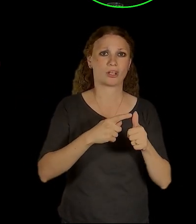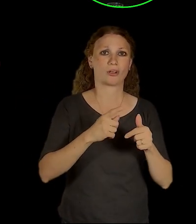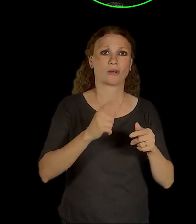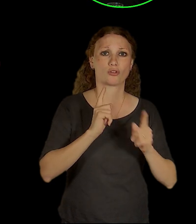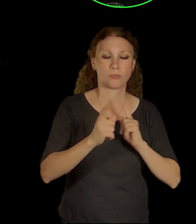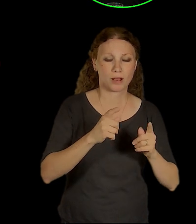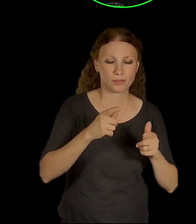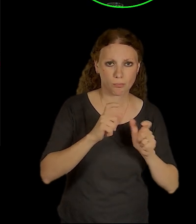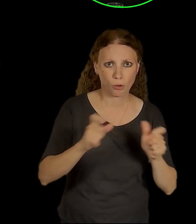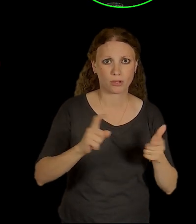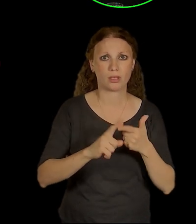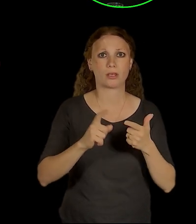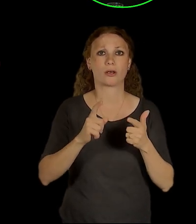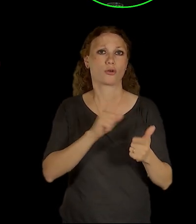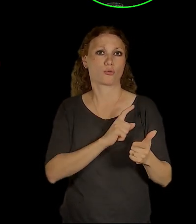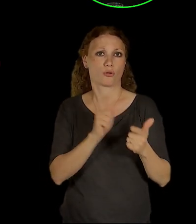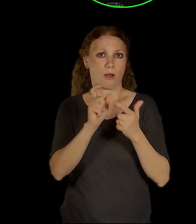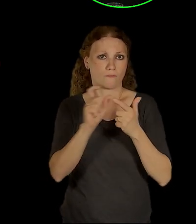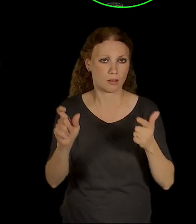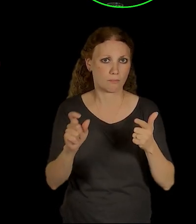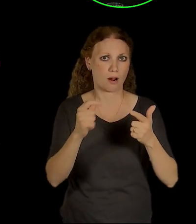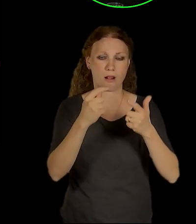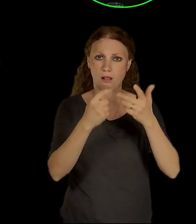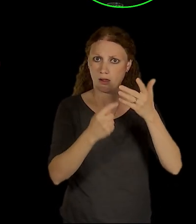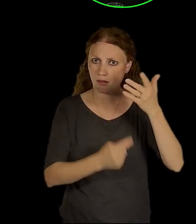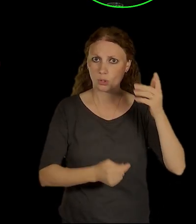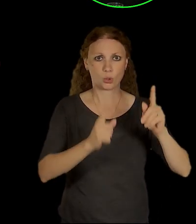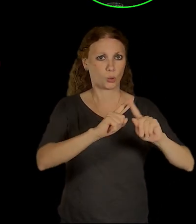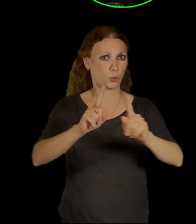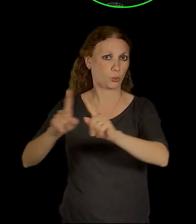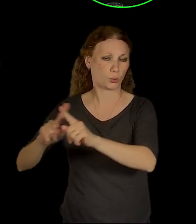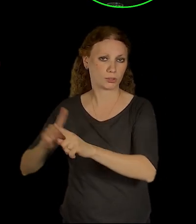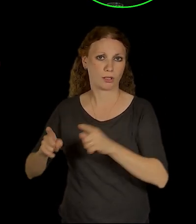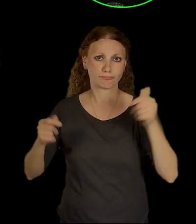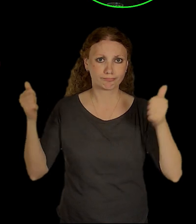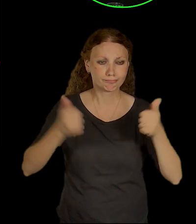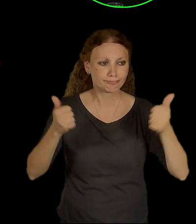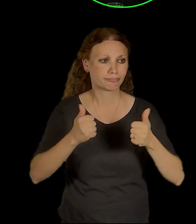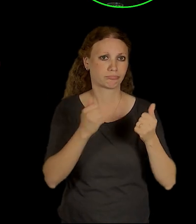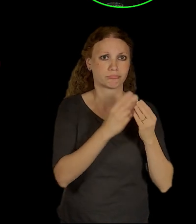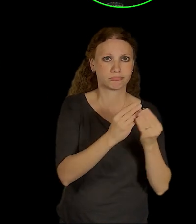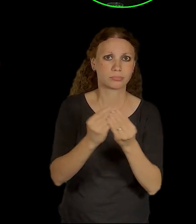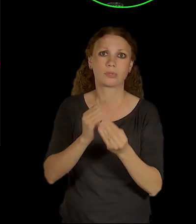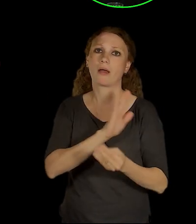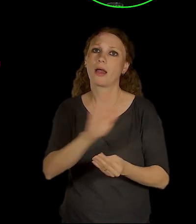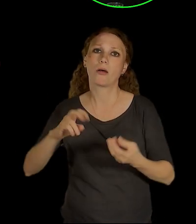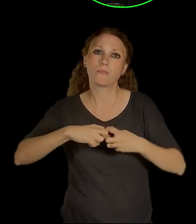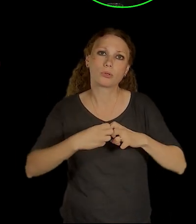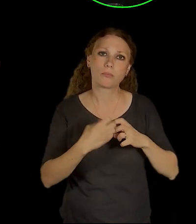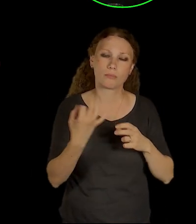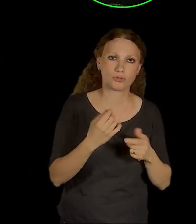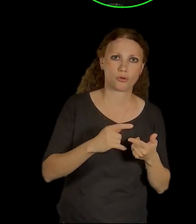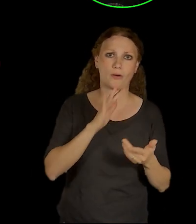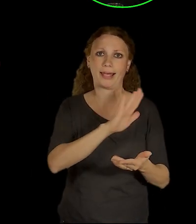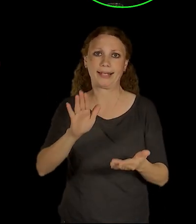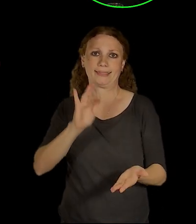investora a všichni tam měli možnost své problémy v tom území nějak definovat a zjistit, jak jsou na